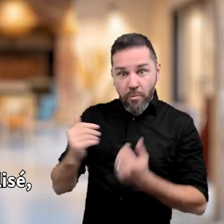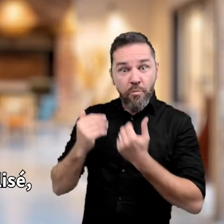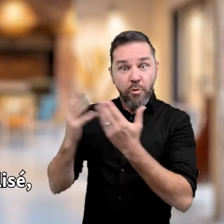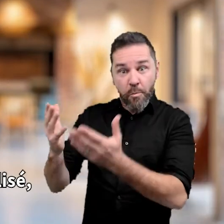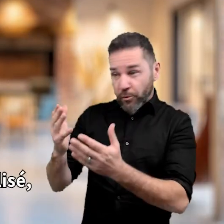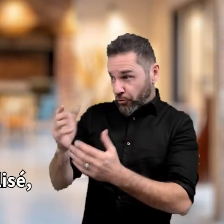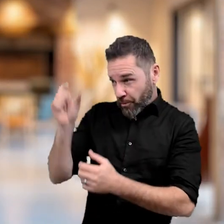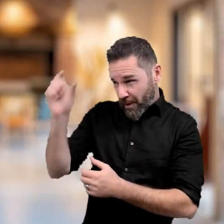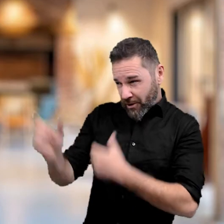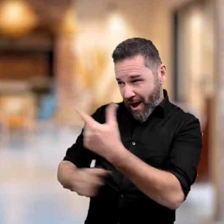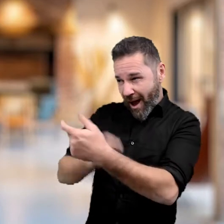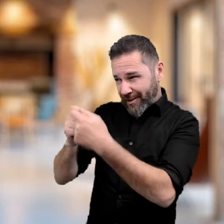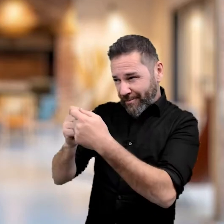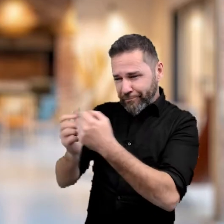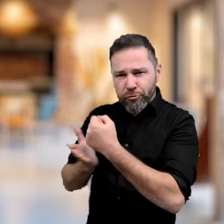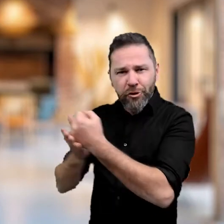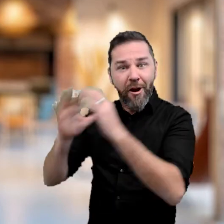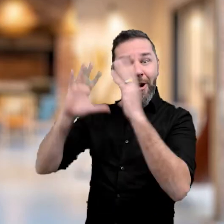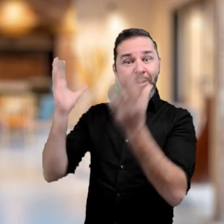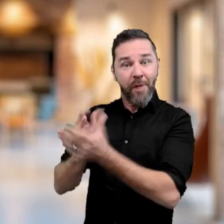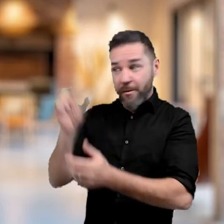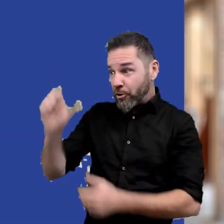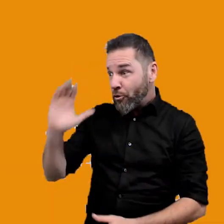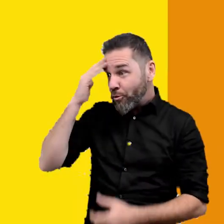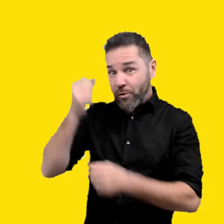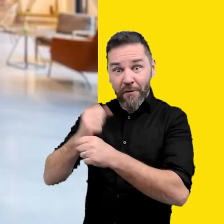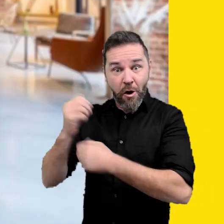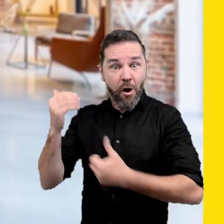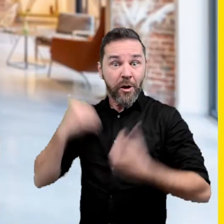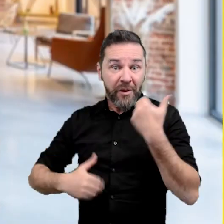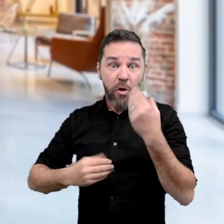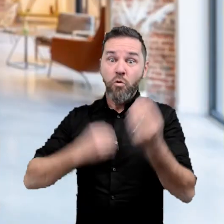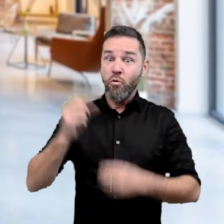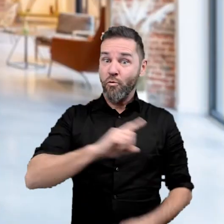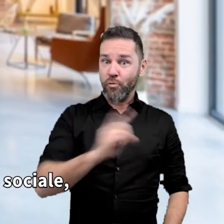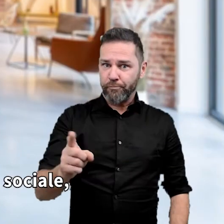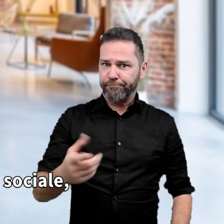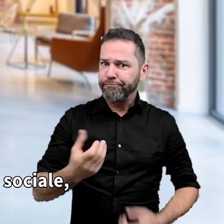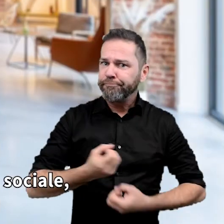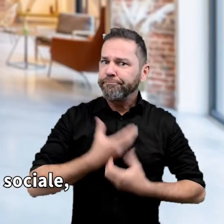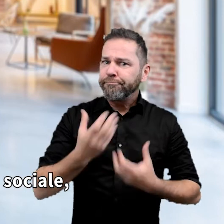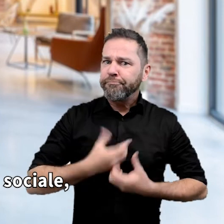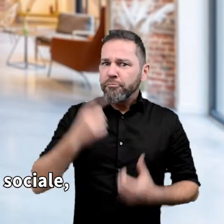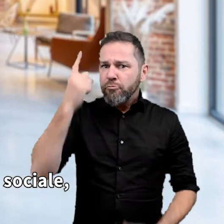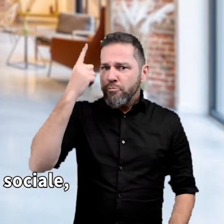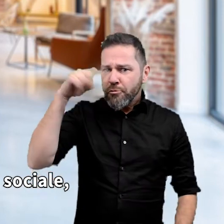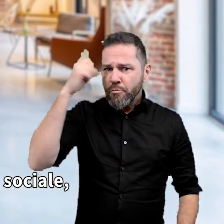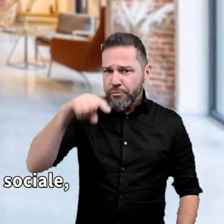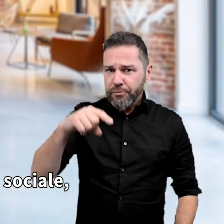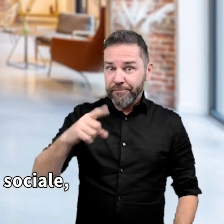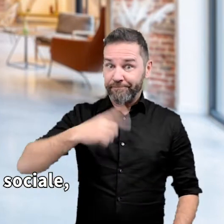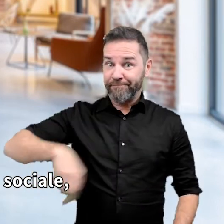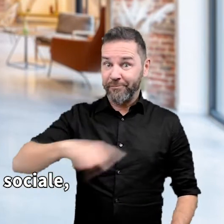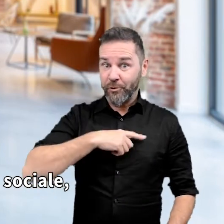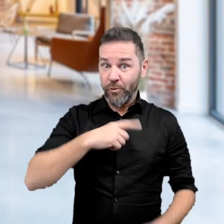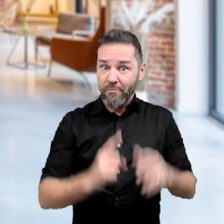personnalisé, qu'ils soient en RQTH ou non. Alors pourquoi vous avoir dit tout ça ? Eh bien parce que pour conduire